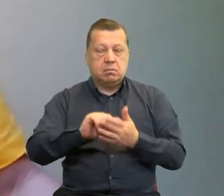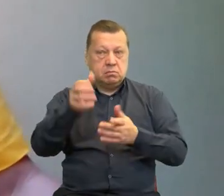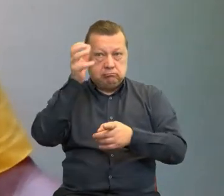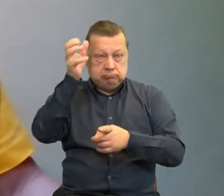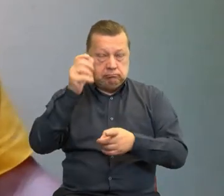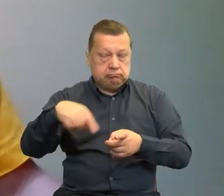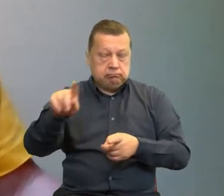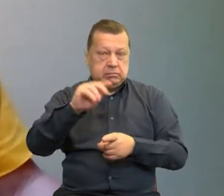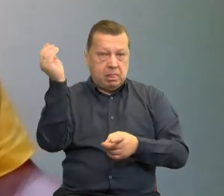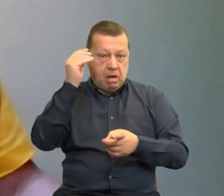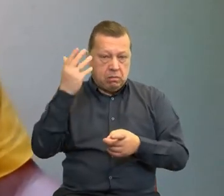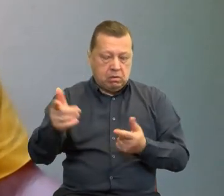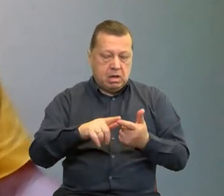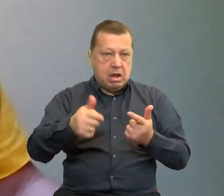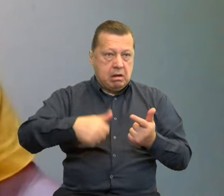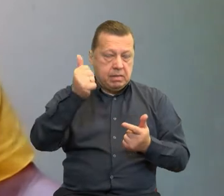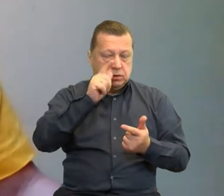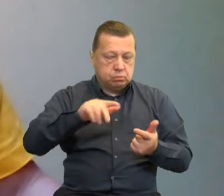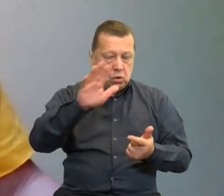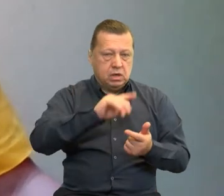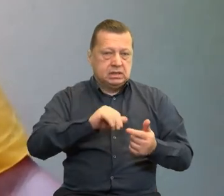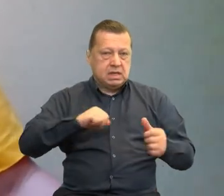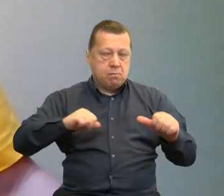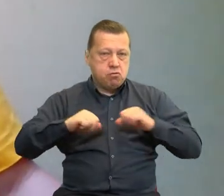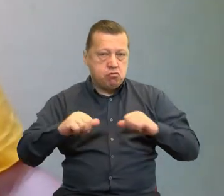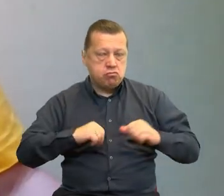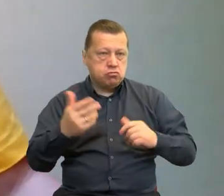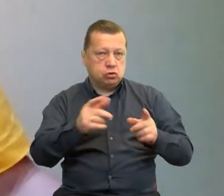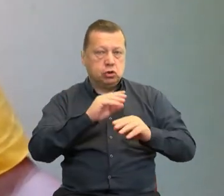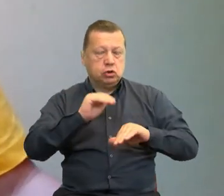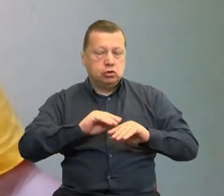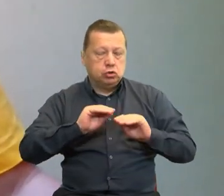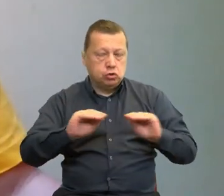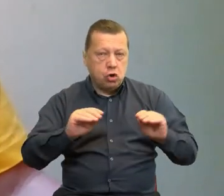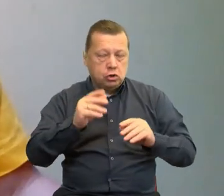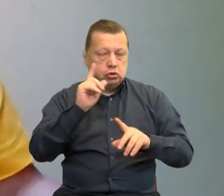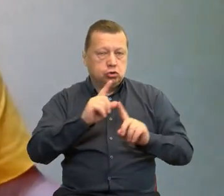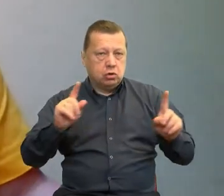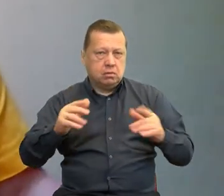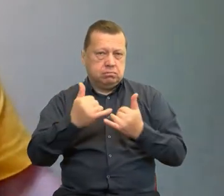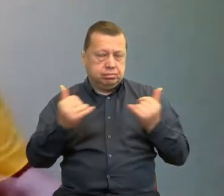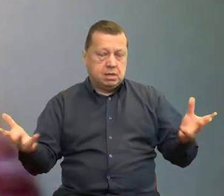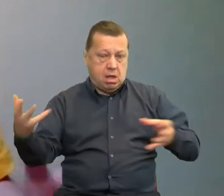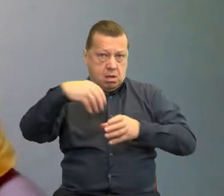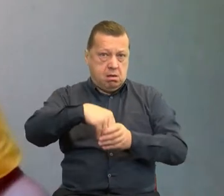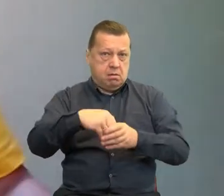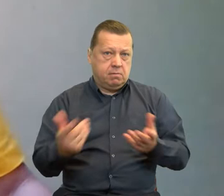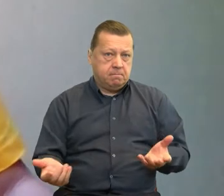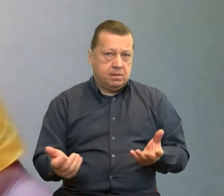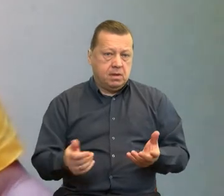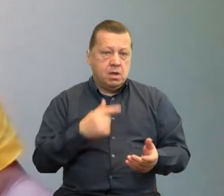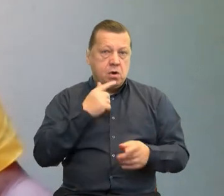zaangażowali liderów społecznych, samorządy, szkoły, jednostki edukacyjne i tak dalej. Więc to partnerstwo nie tylko projektowe, ale też